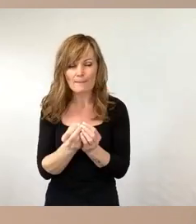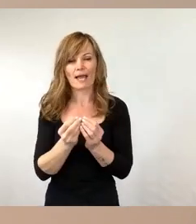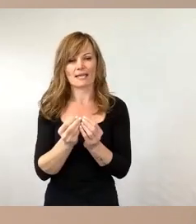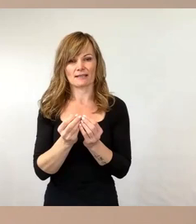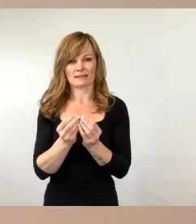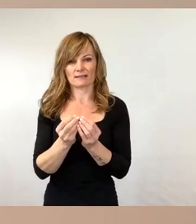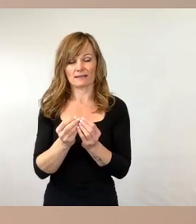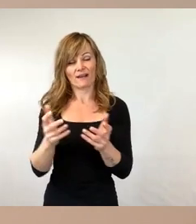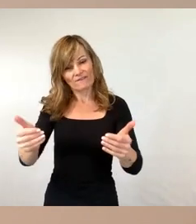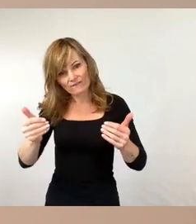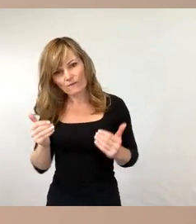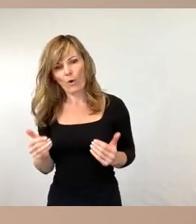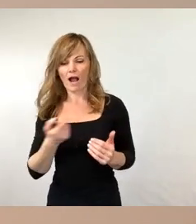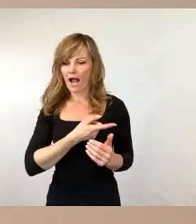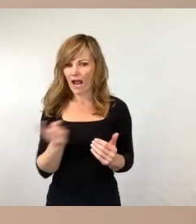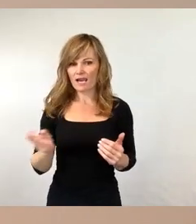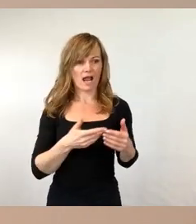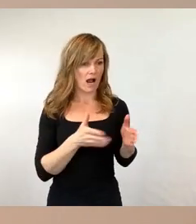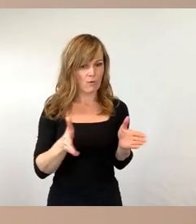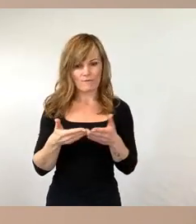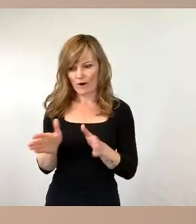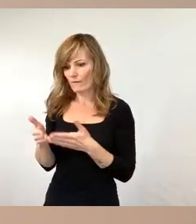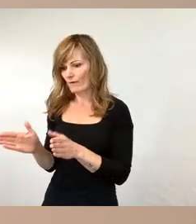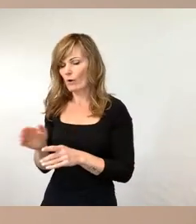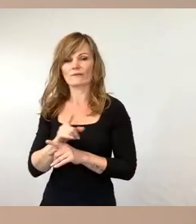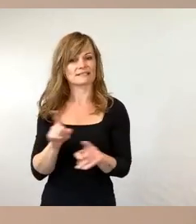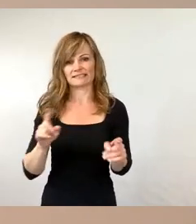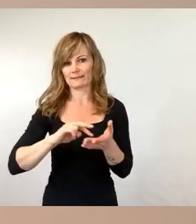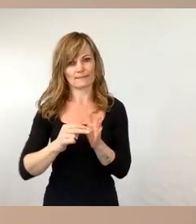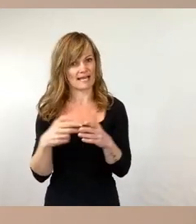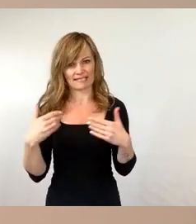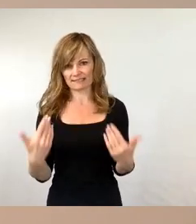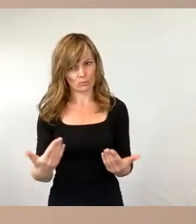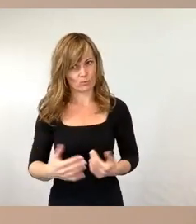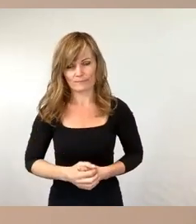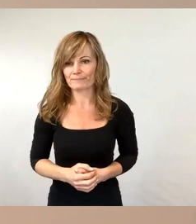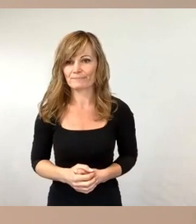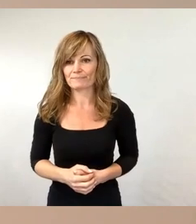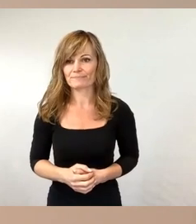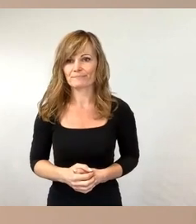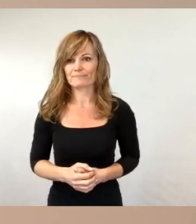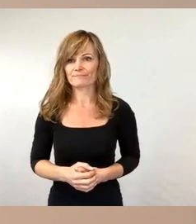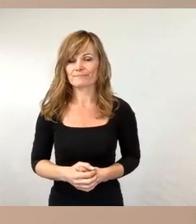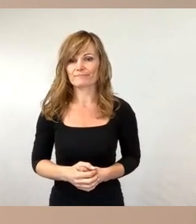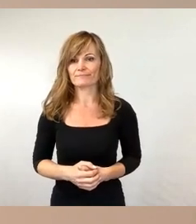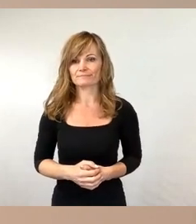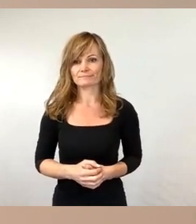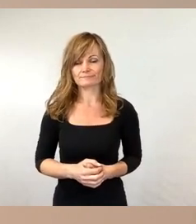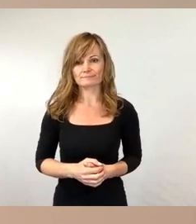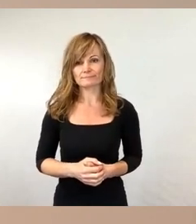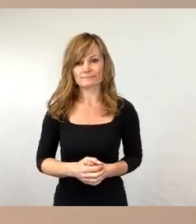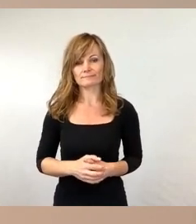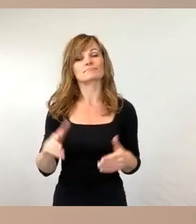Vorziehen der Eröffnung der besagten Bäder ist nicht vorgesehen. Und es bleibt dabei, dass wir also am